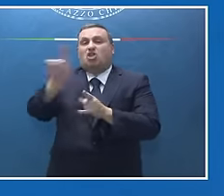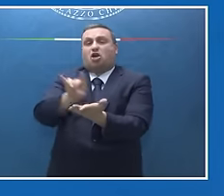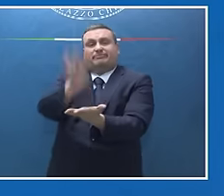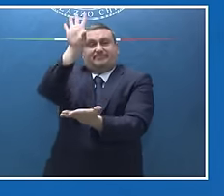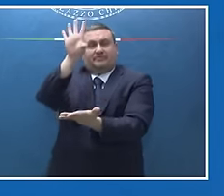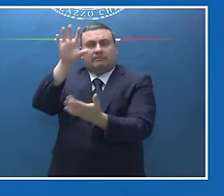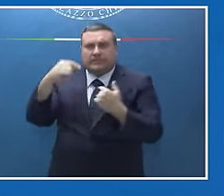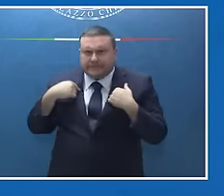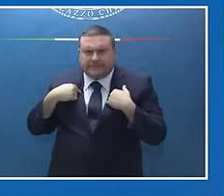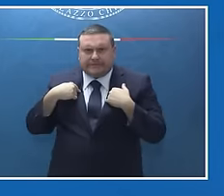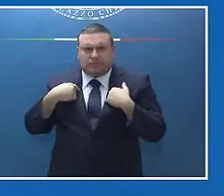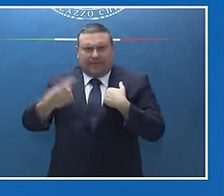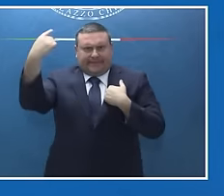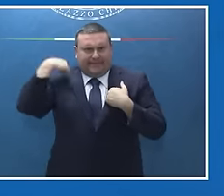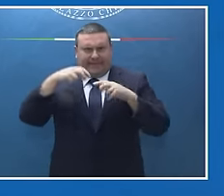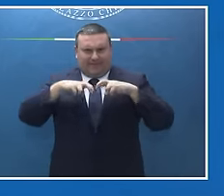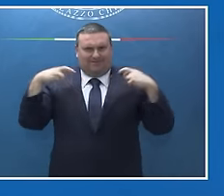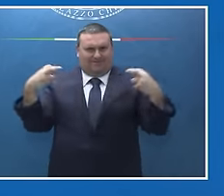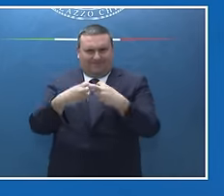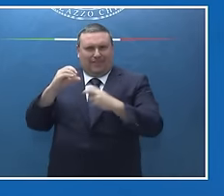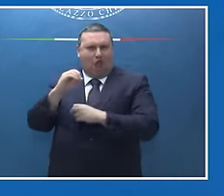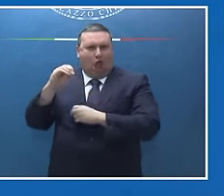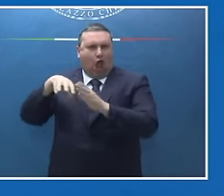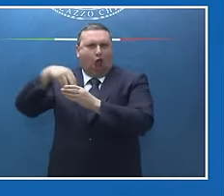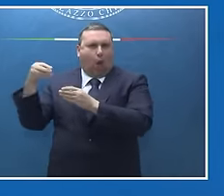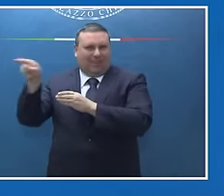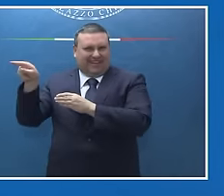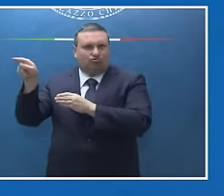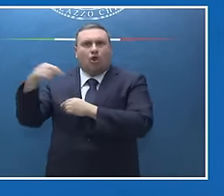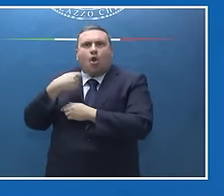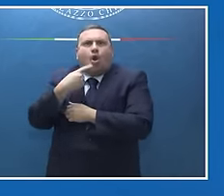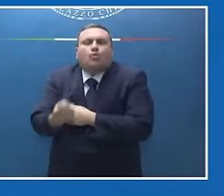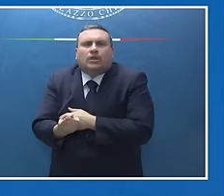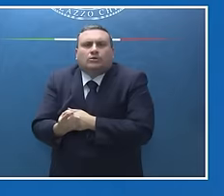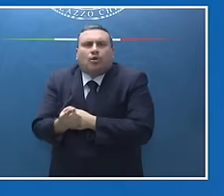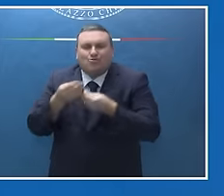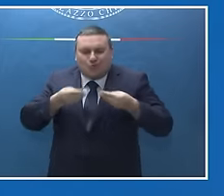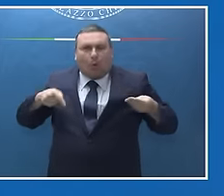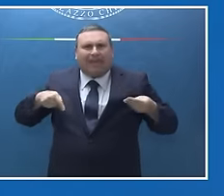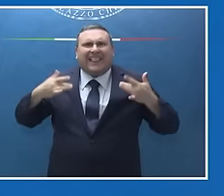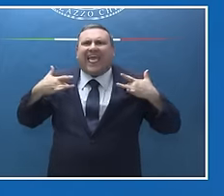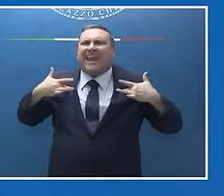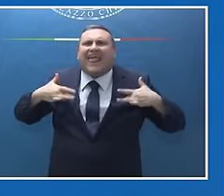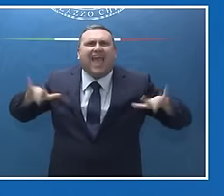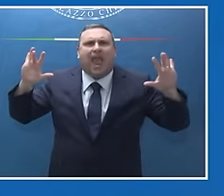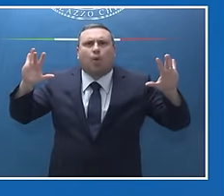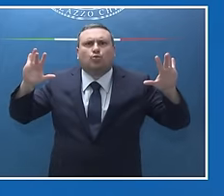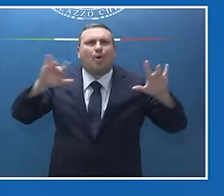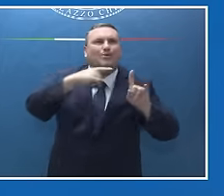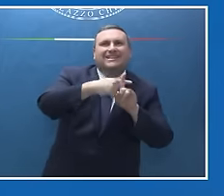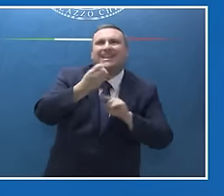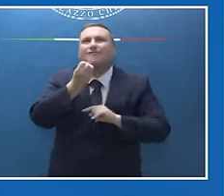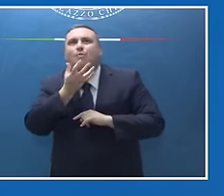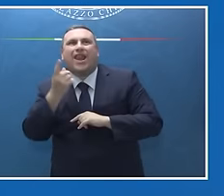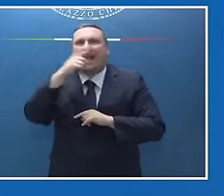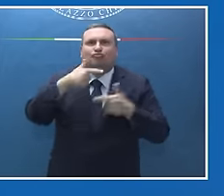Io l'ho detto ieri in chiusura della sessione Outreach, gli strumenti sono neutrali, non sono di per sé né buoni né cattivi, il punto è come si